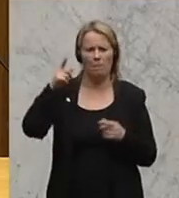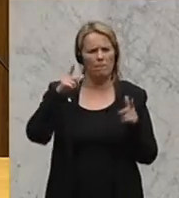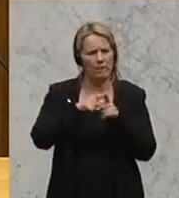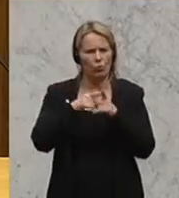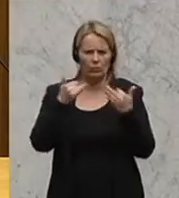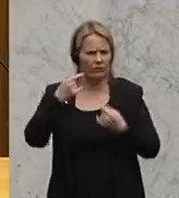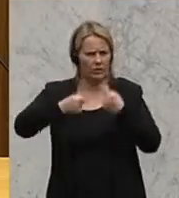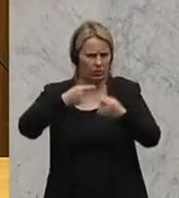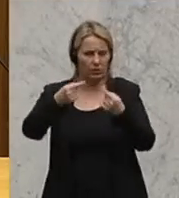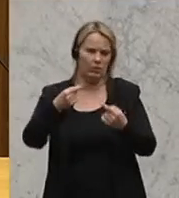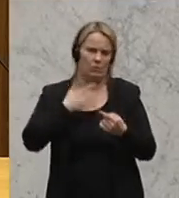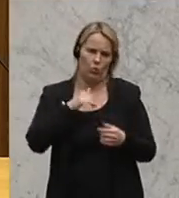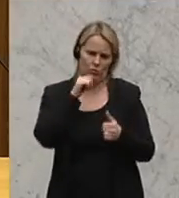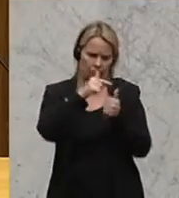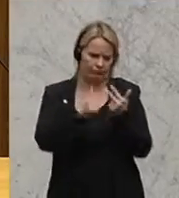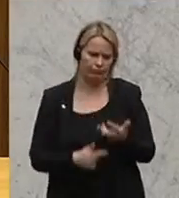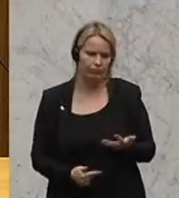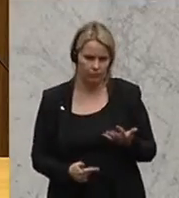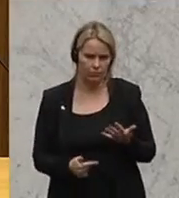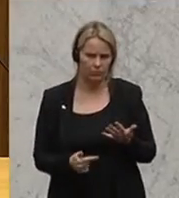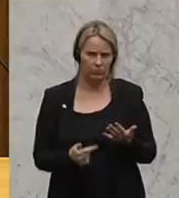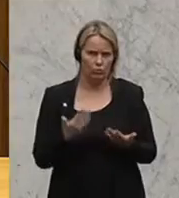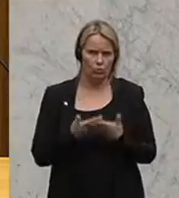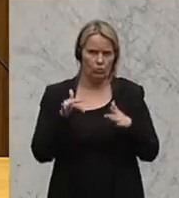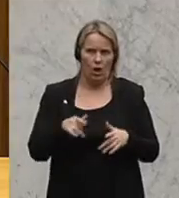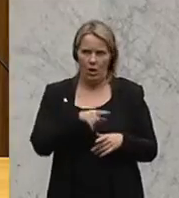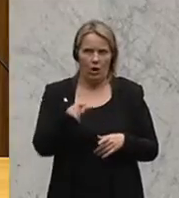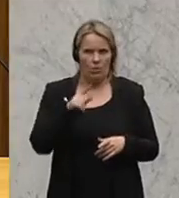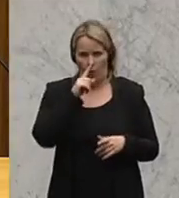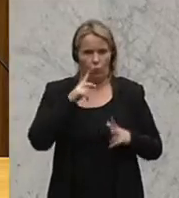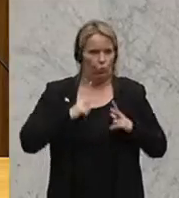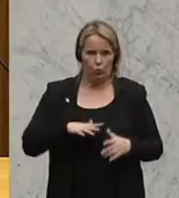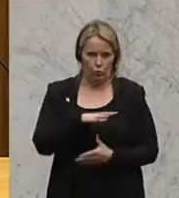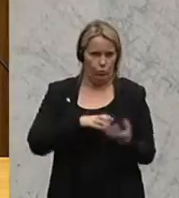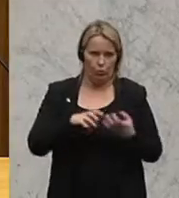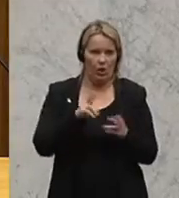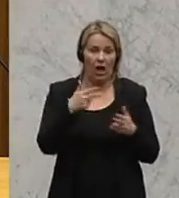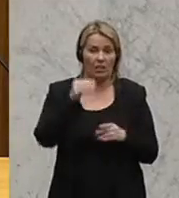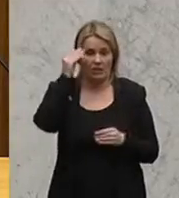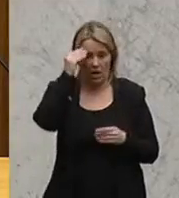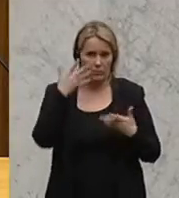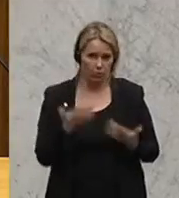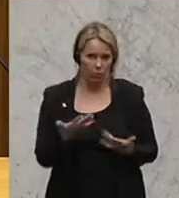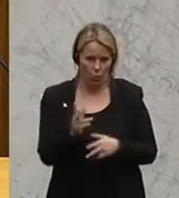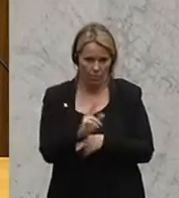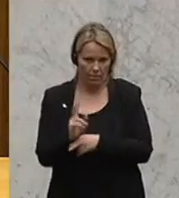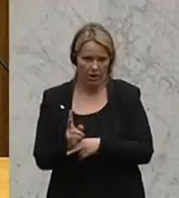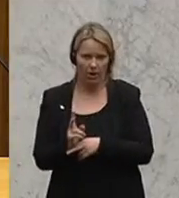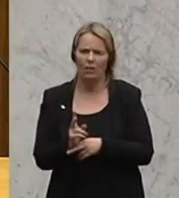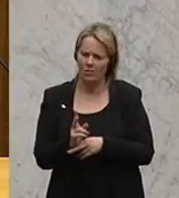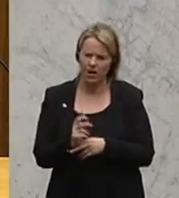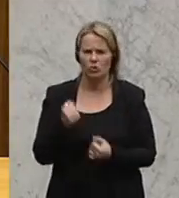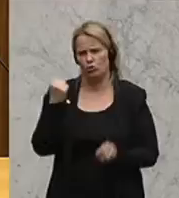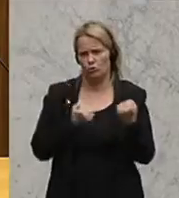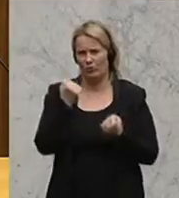werden, möchte ich gar nicht aufzählen, weil sie beunruhigend sind und in Wirklichkeit teilweise unfassbar sind. Es ist aber unheimlich